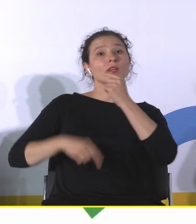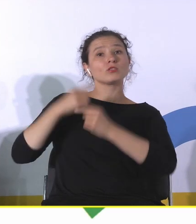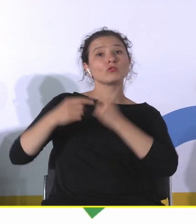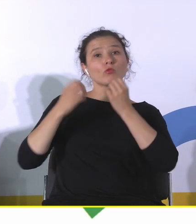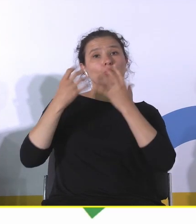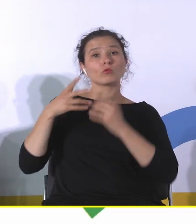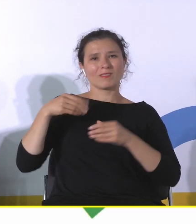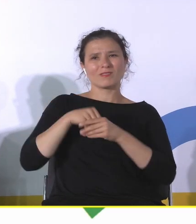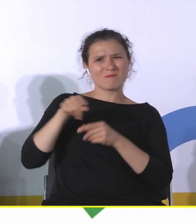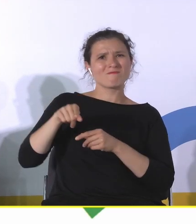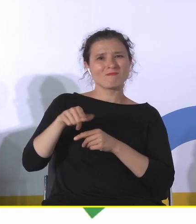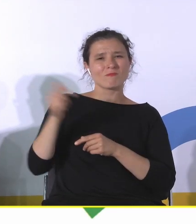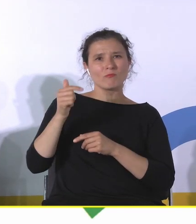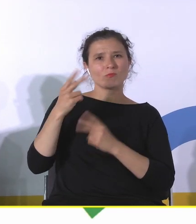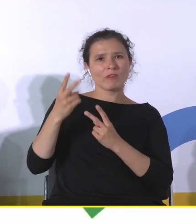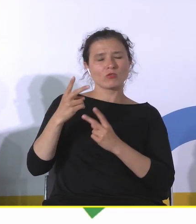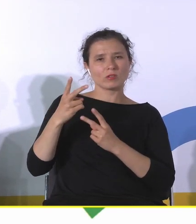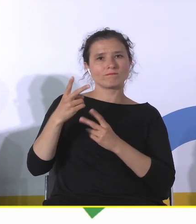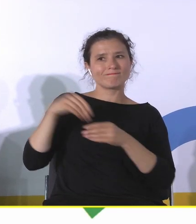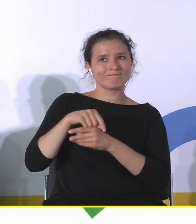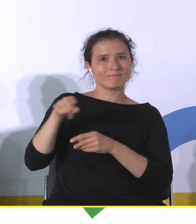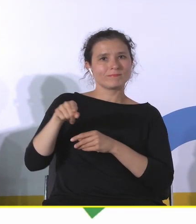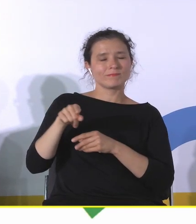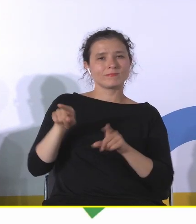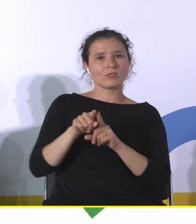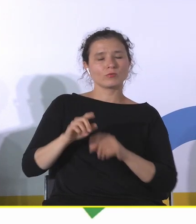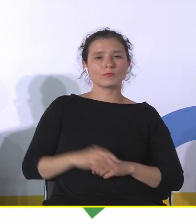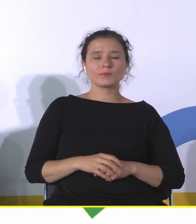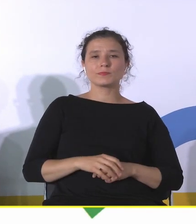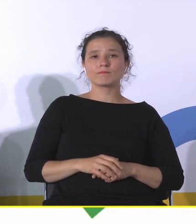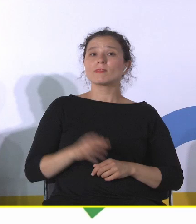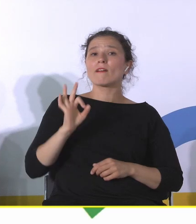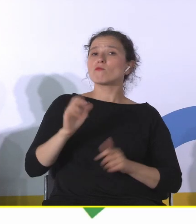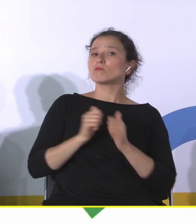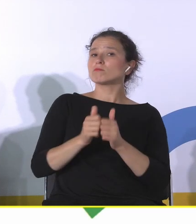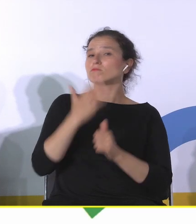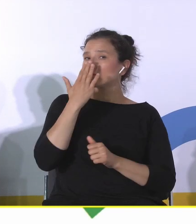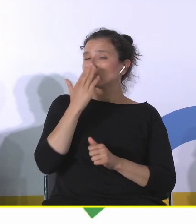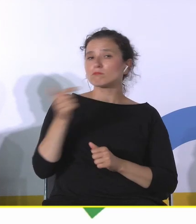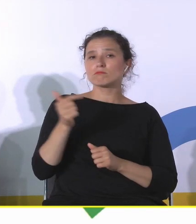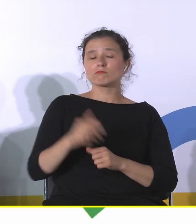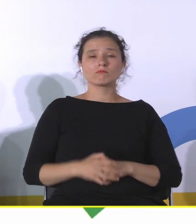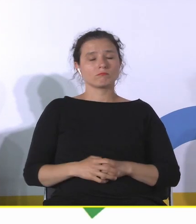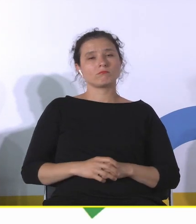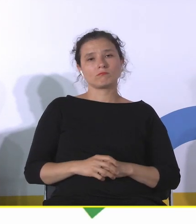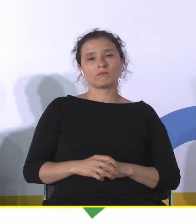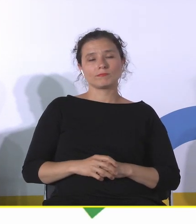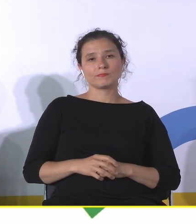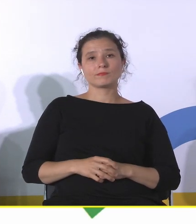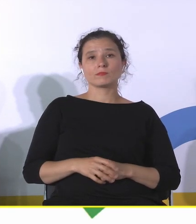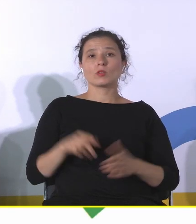brane pod uwagę? No i wreszcie, jaka może być jego rola? I tutaj chciałbym jako